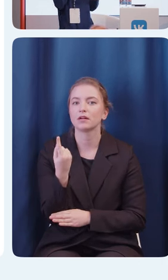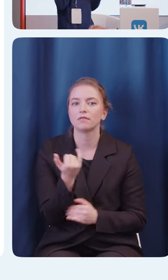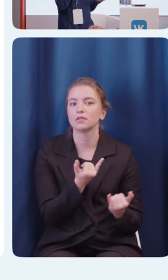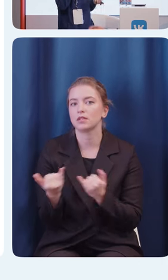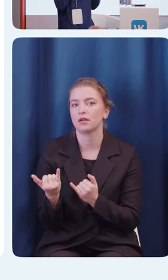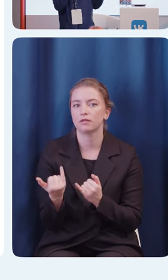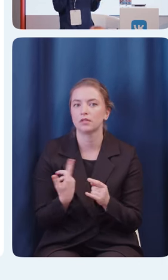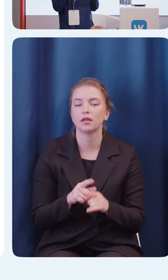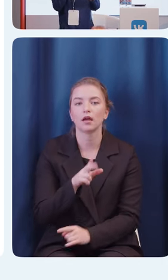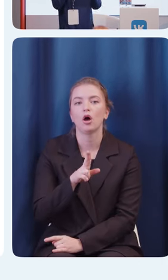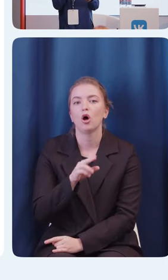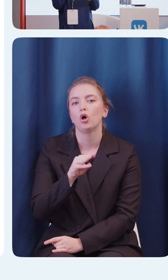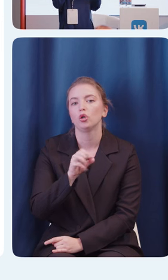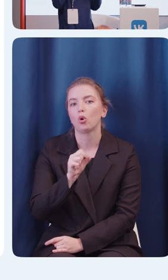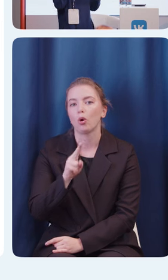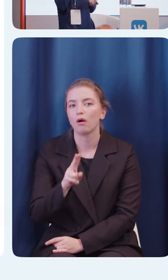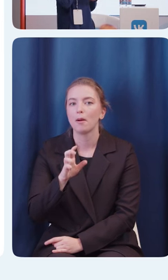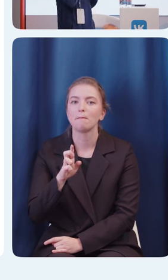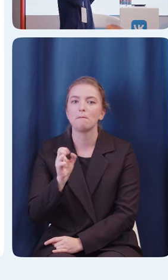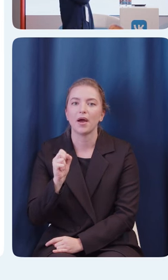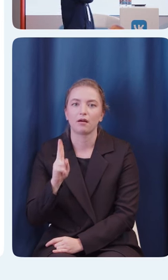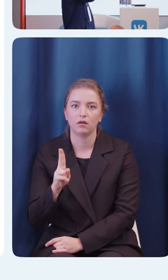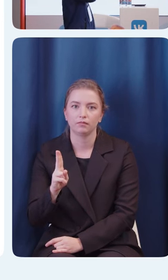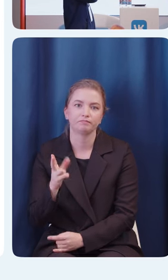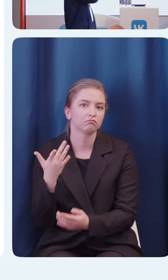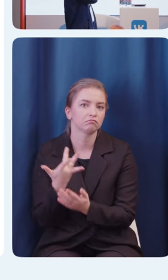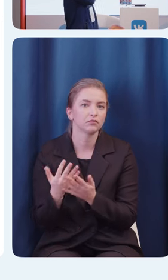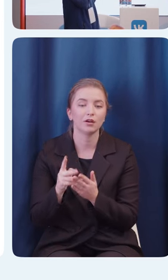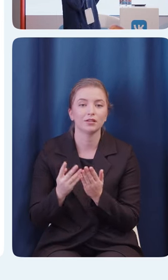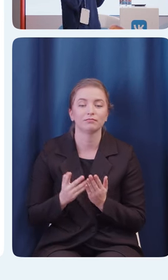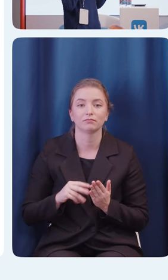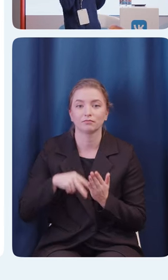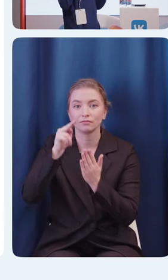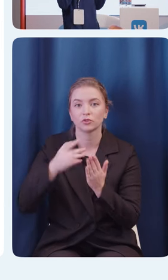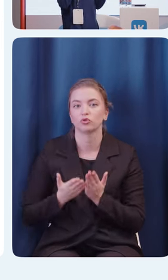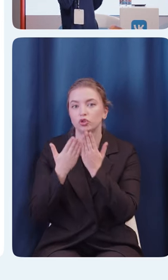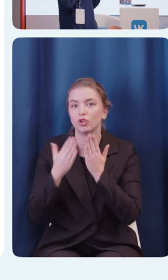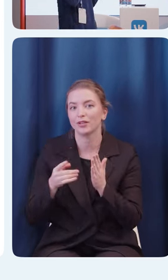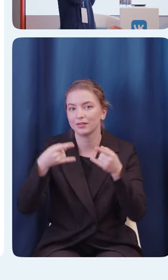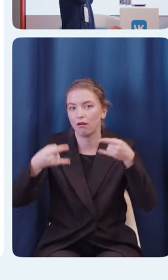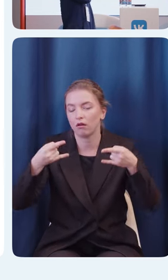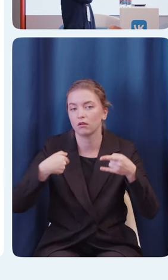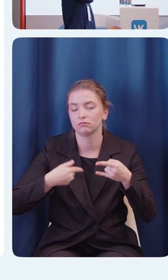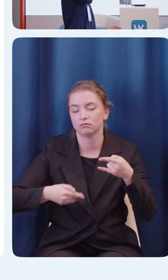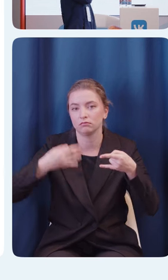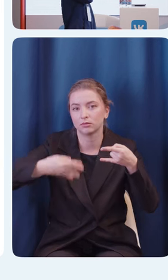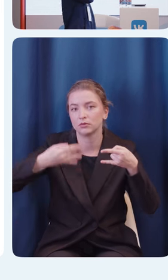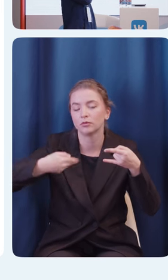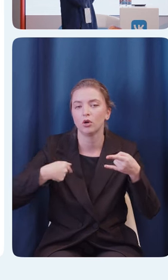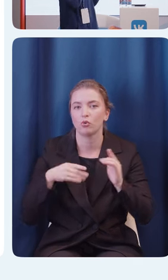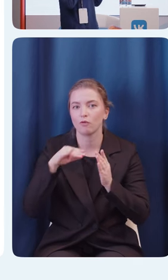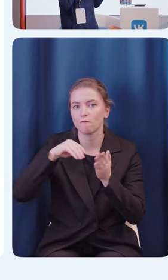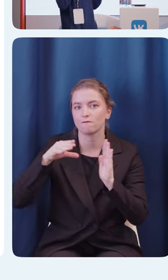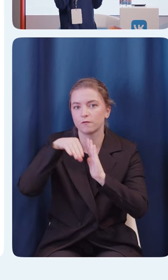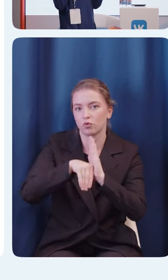из популярных скринридеров. Есть и другие. Что он делает? Во-первых, он встроен в систему, зачитывает